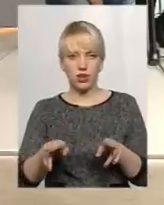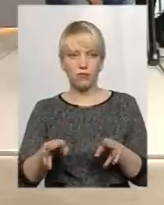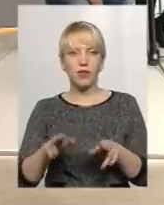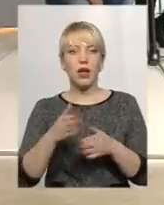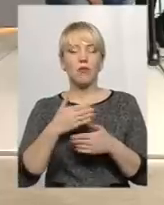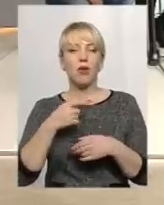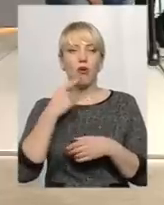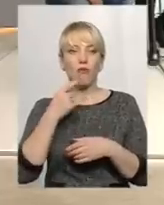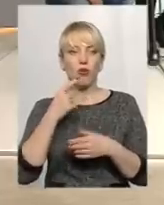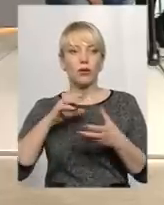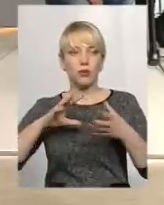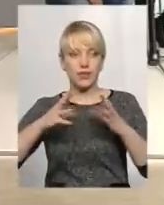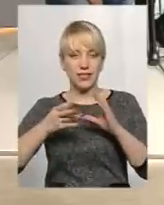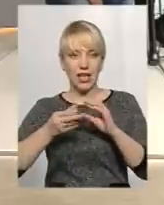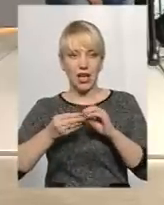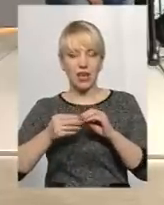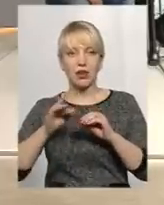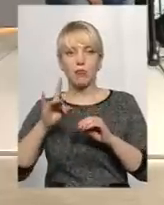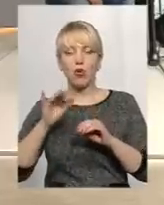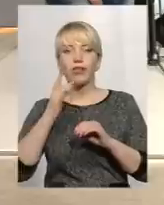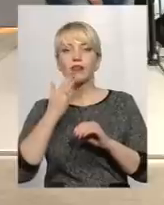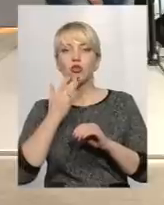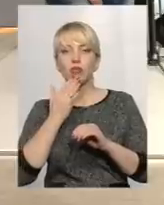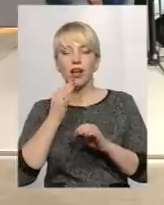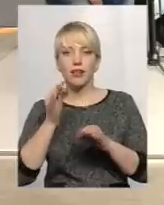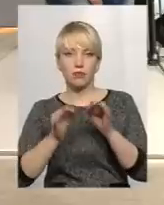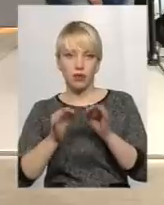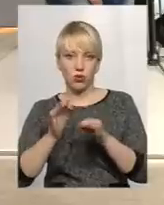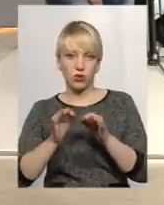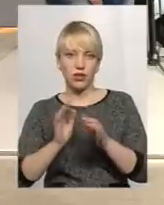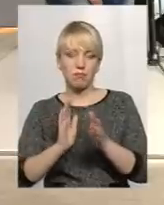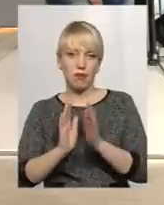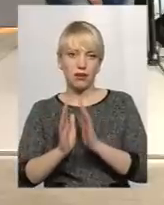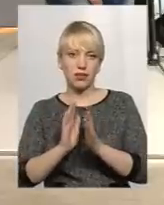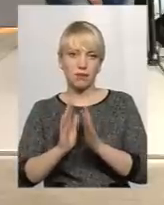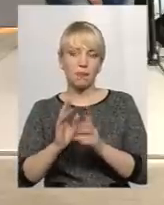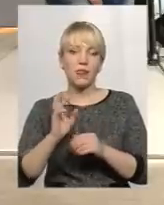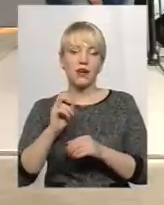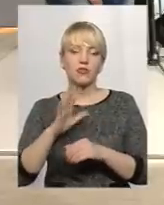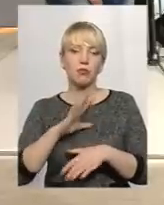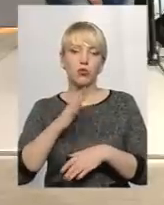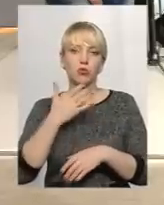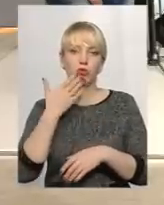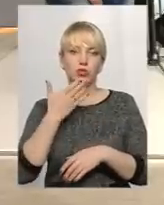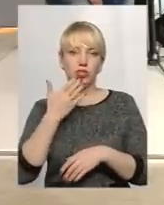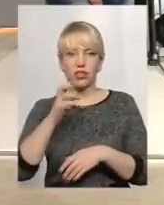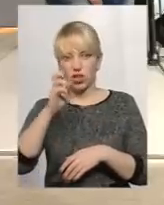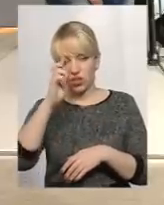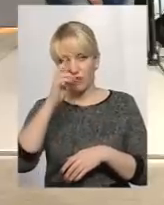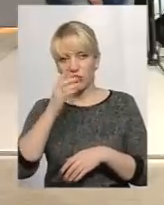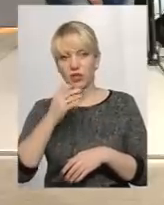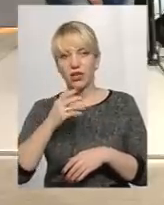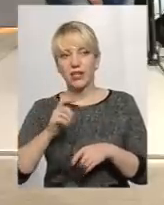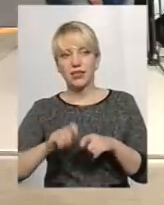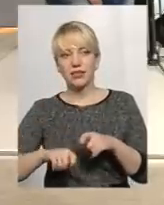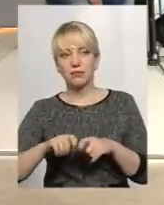говоримо взагалі про Національний природний парк, як було сказано вже, зачіплено Державною екологічною інспекцією. Крім того, на